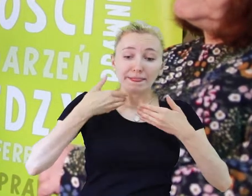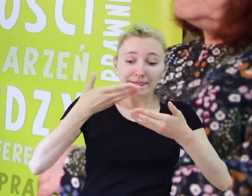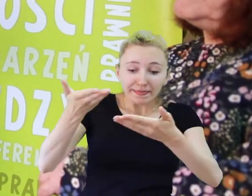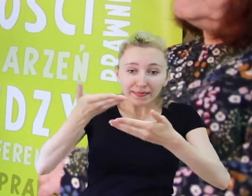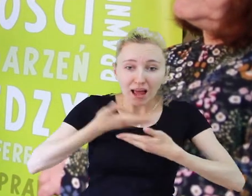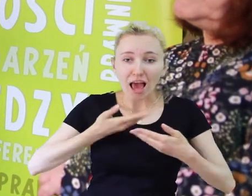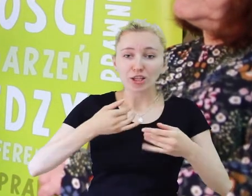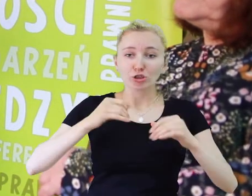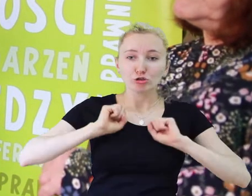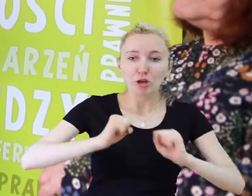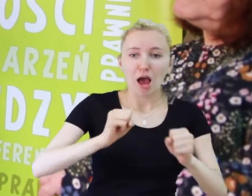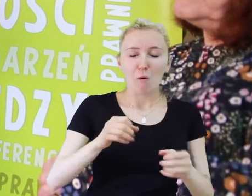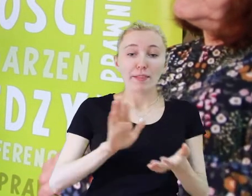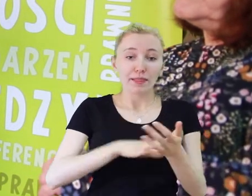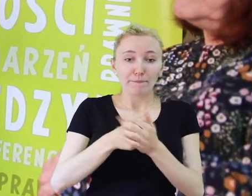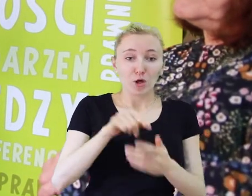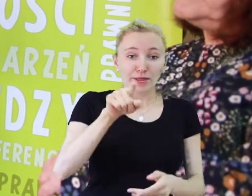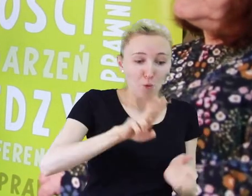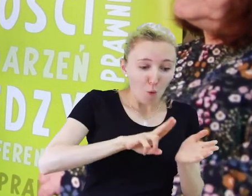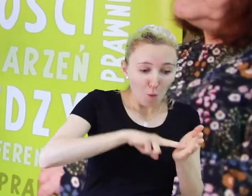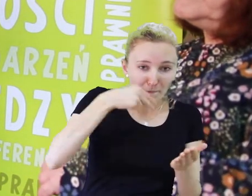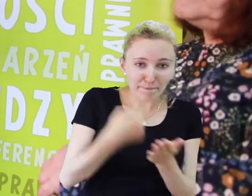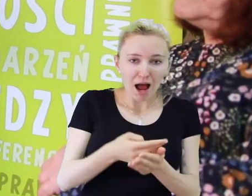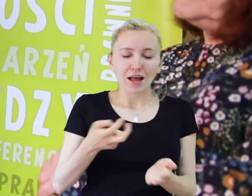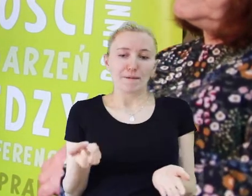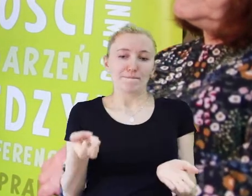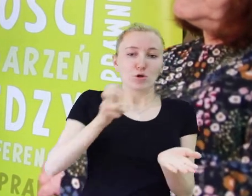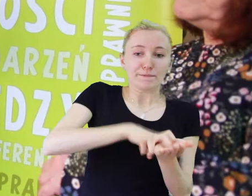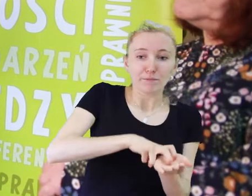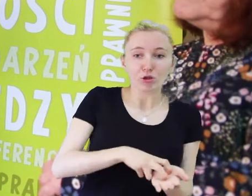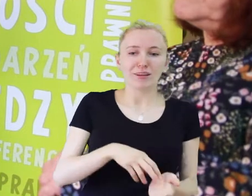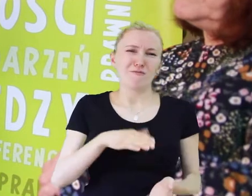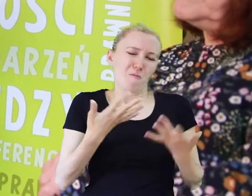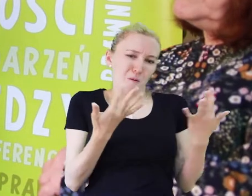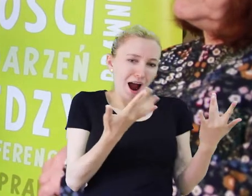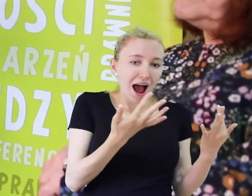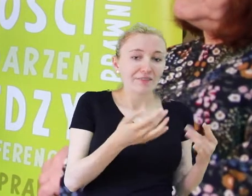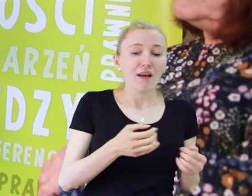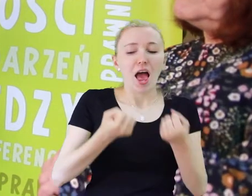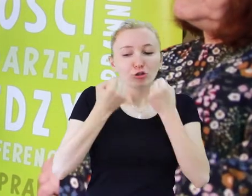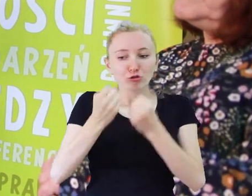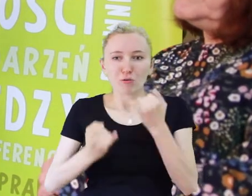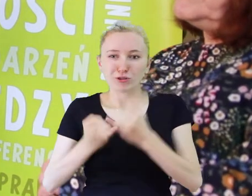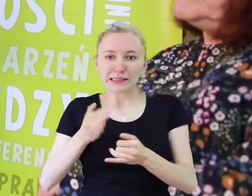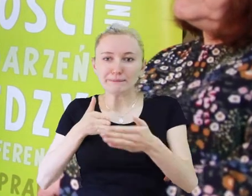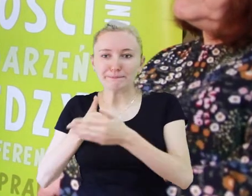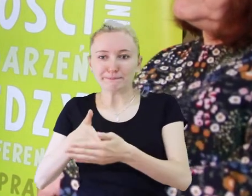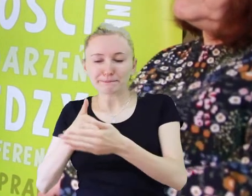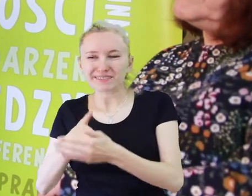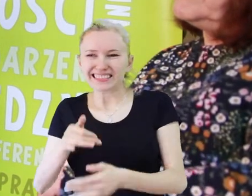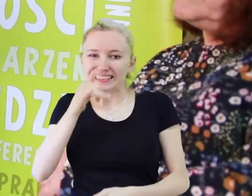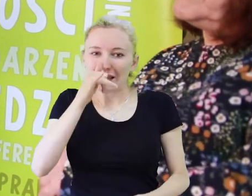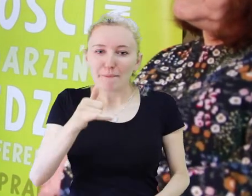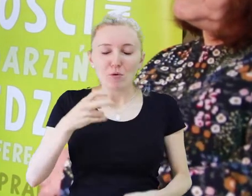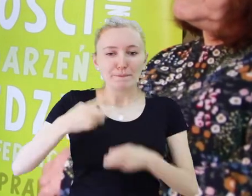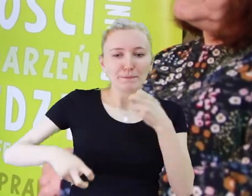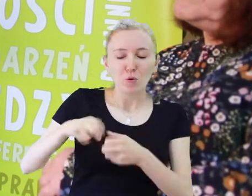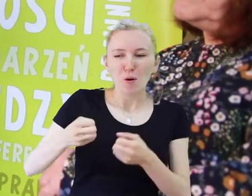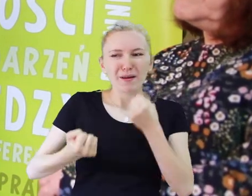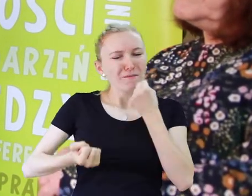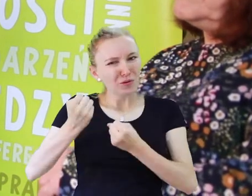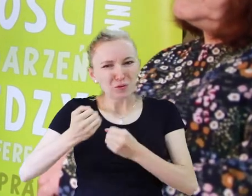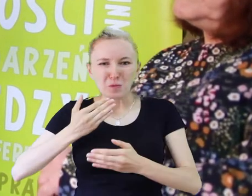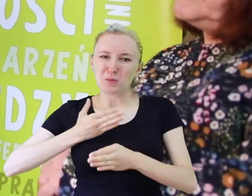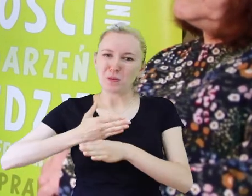że upadasz, to trzeba się podnieść. I to jest łatwiej. Trudniej jest, kiedy ci ktoś